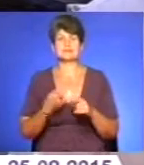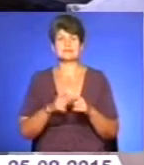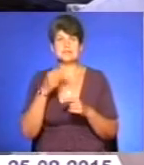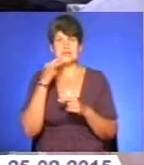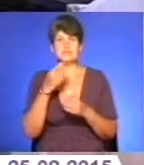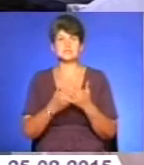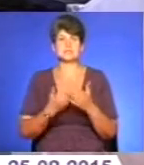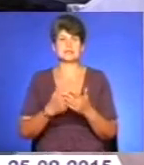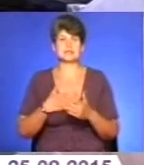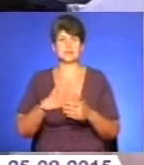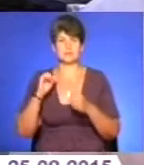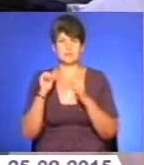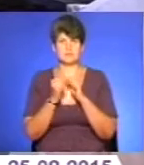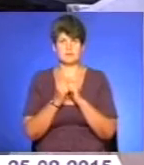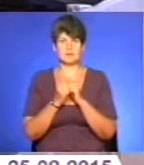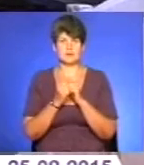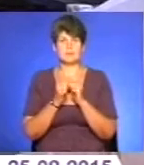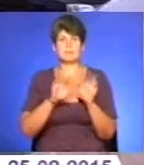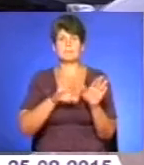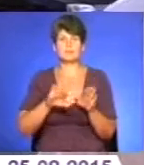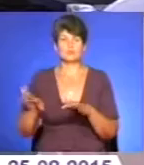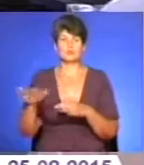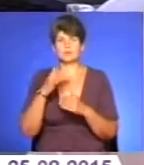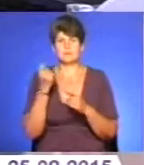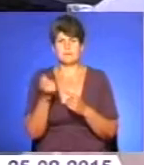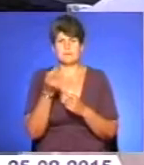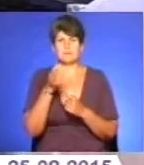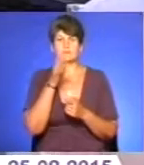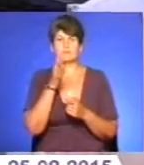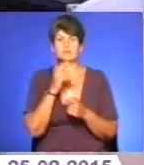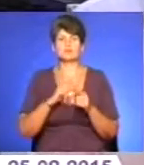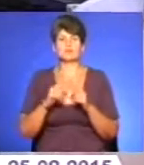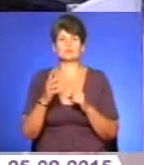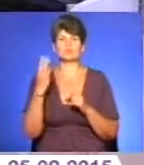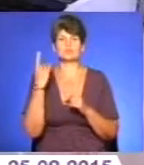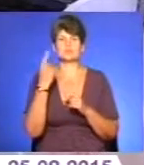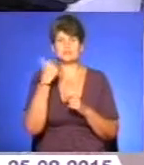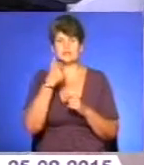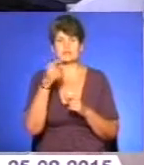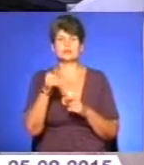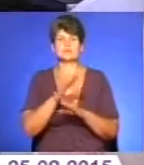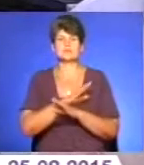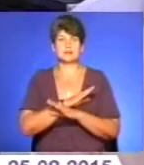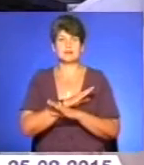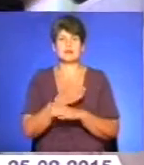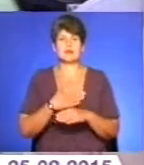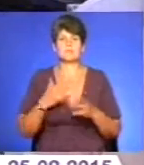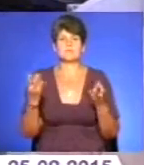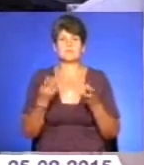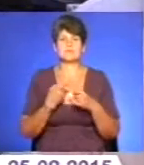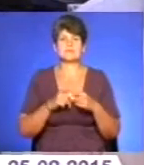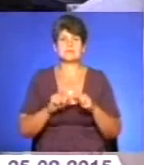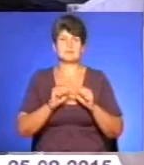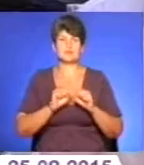нашої пам'яті. Минуло не так багато часу, всього нас скоро буде рік від його смерті. І нам потрібно цей